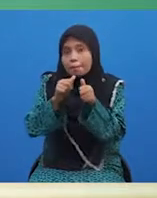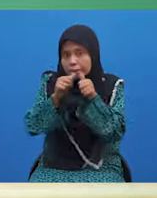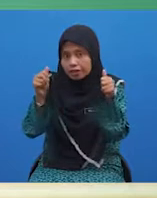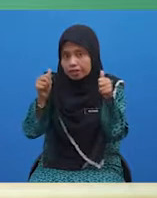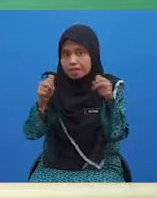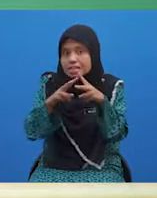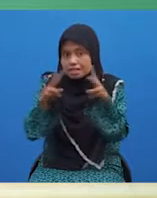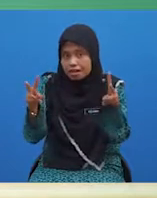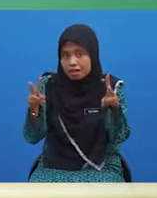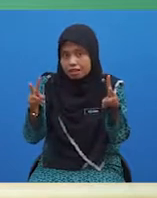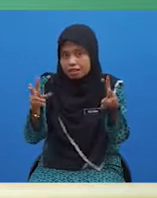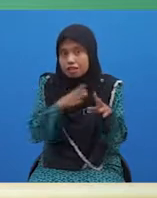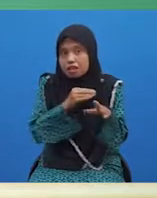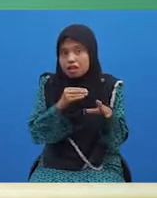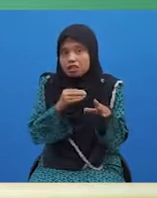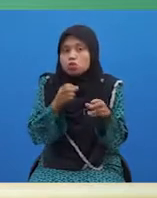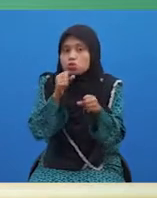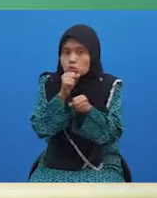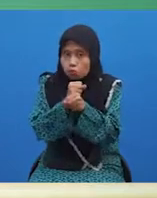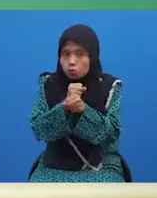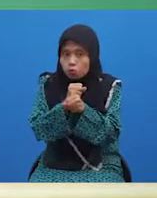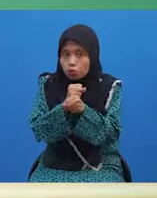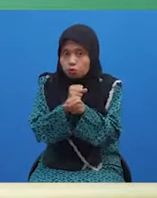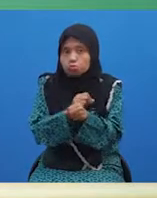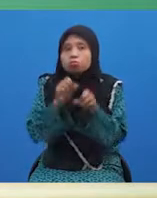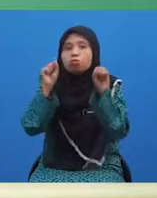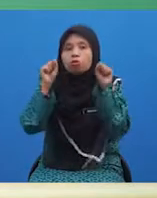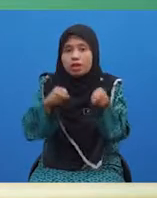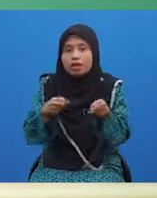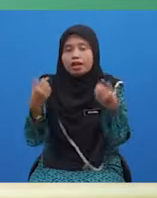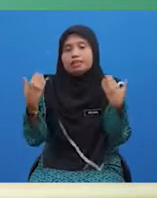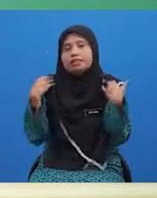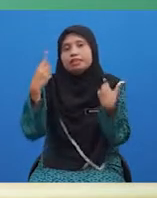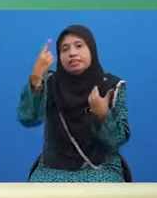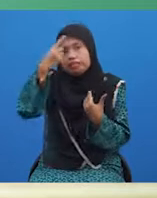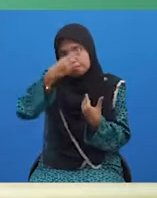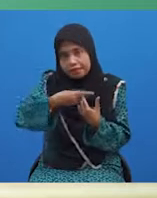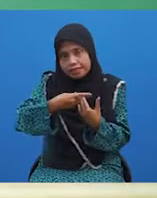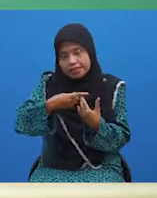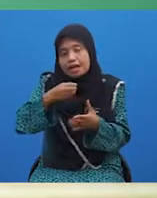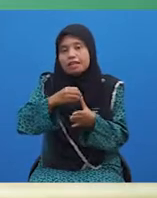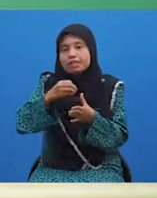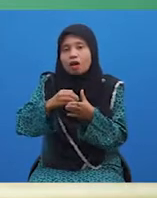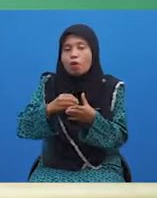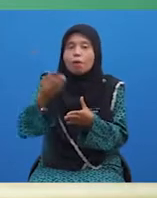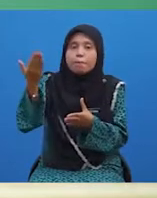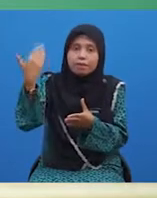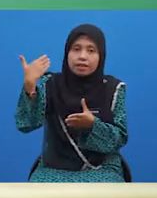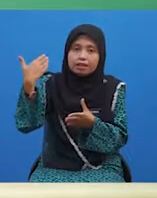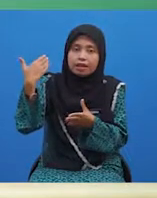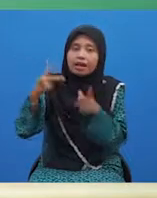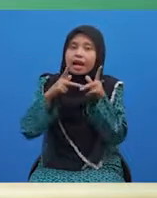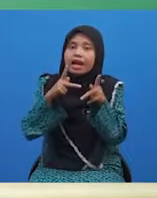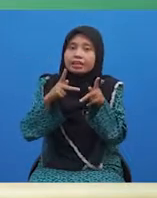amat, sangat dan sungguh. Iaitu, boleh berada di hadapan atau di